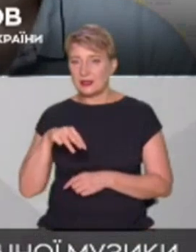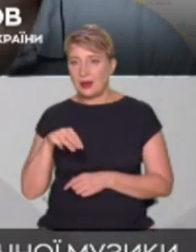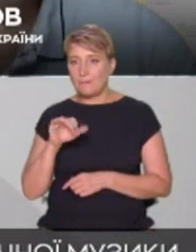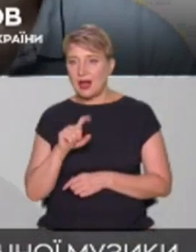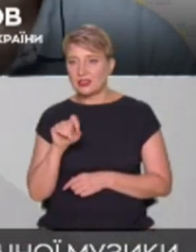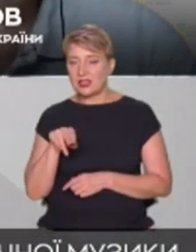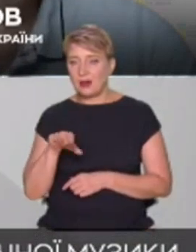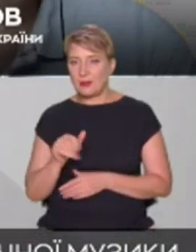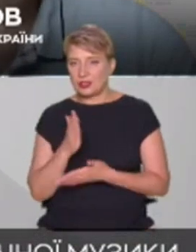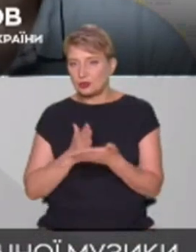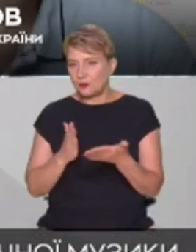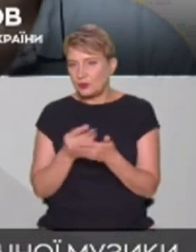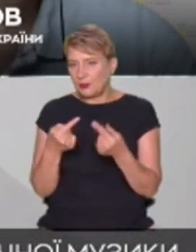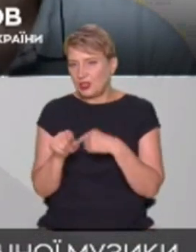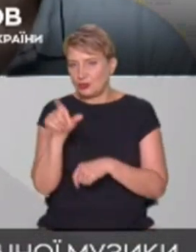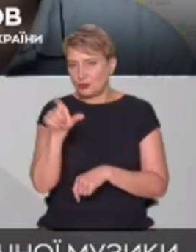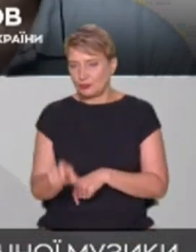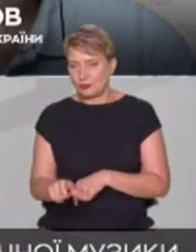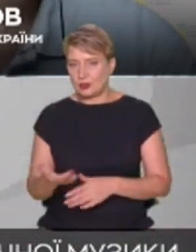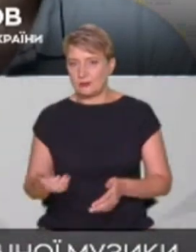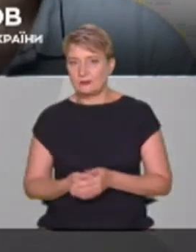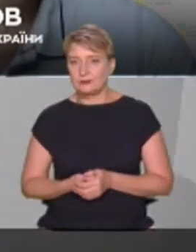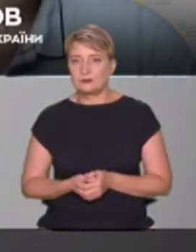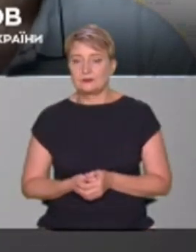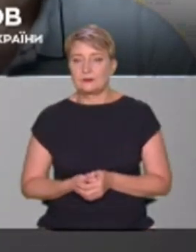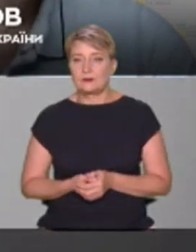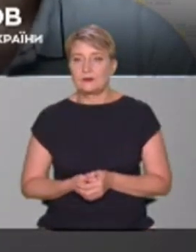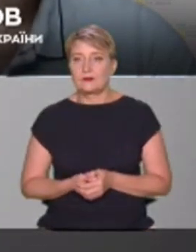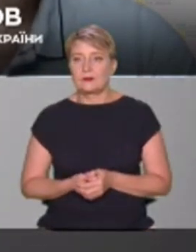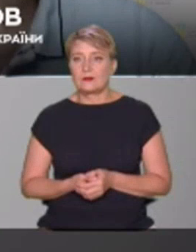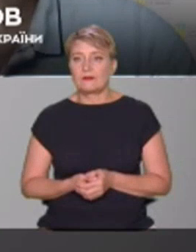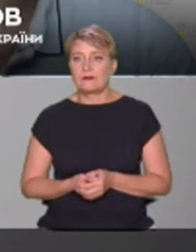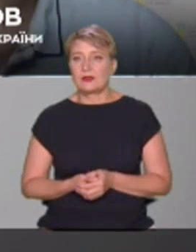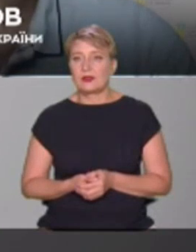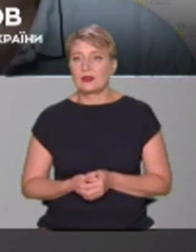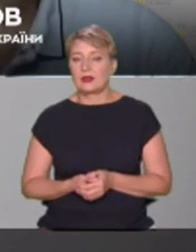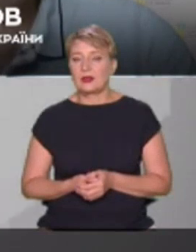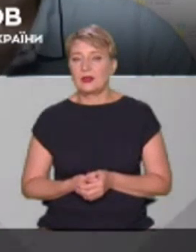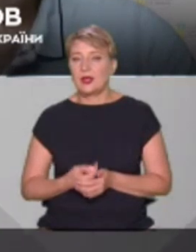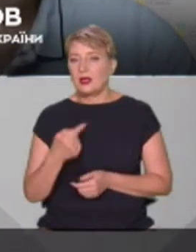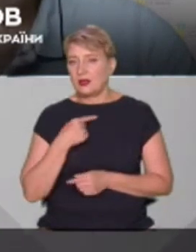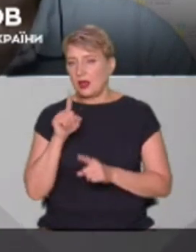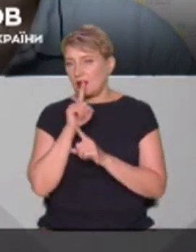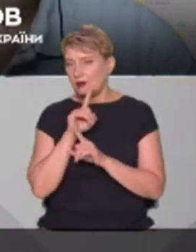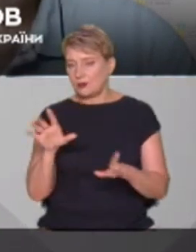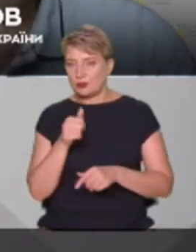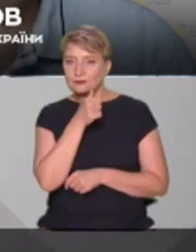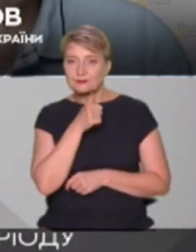Абсолютно, абсолютно. І потім, ну, я не буду приховувати, гарячо,